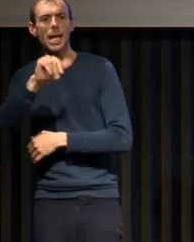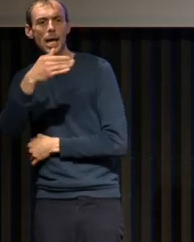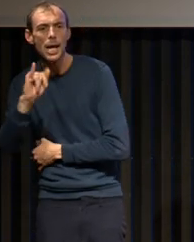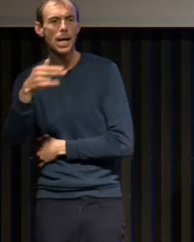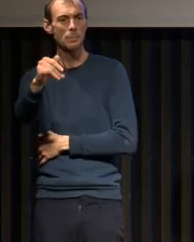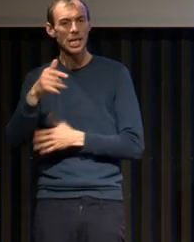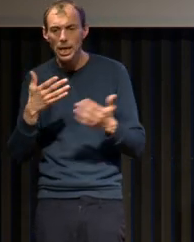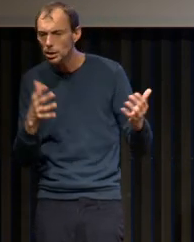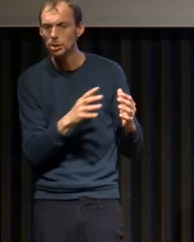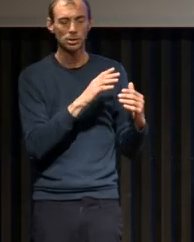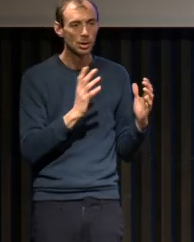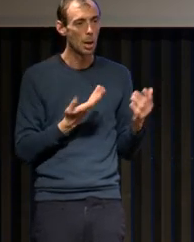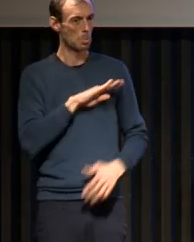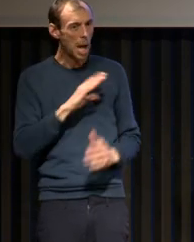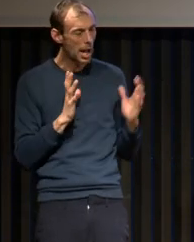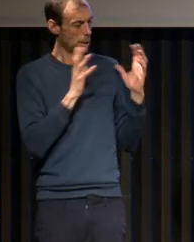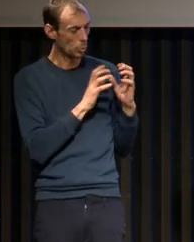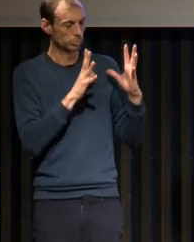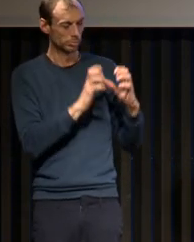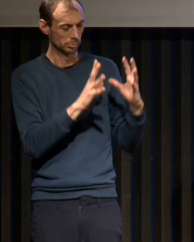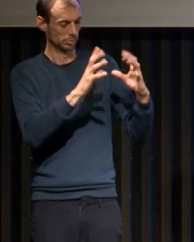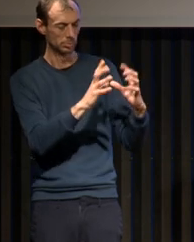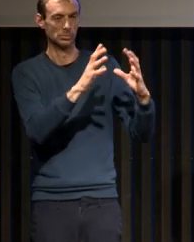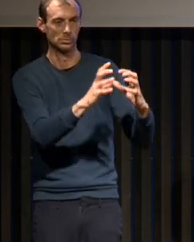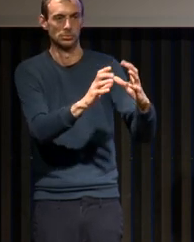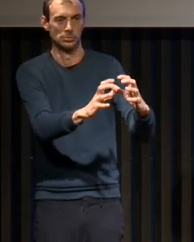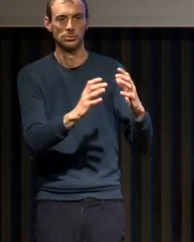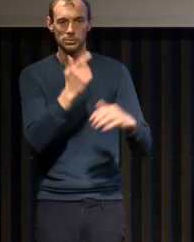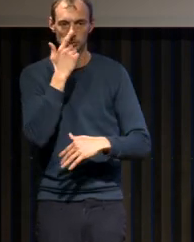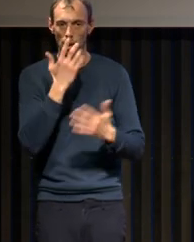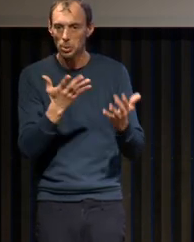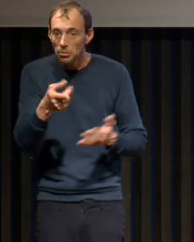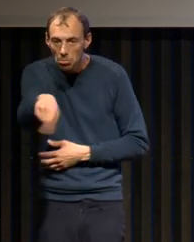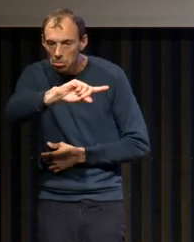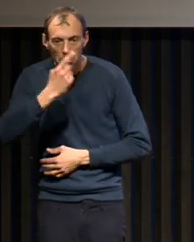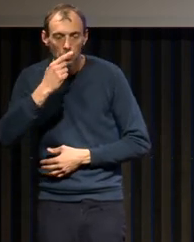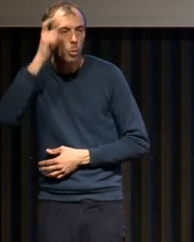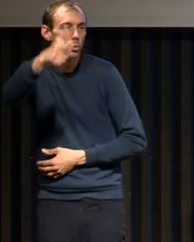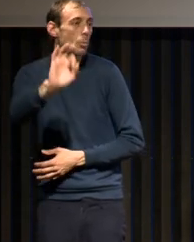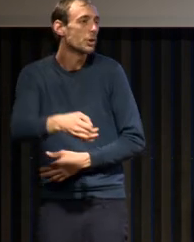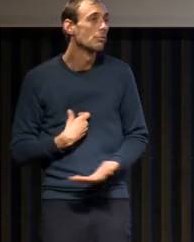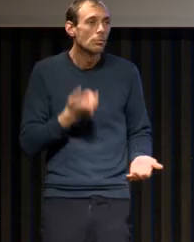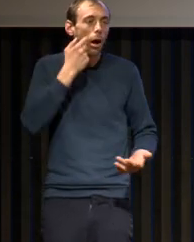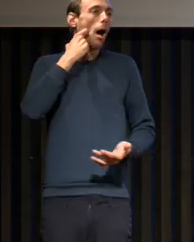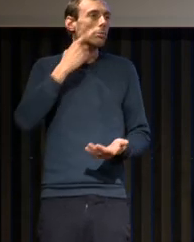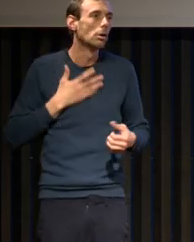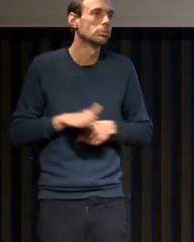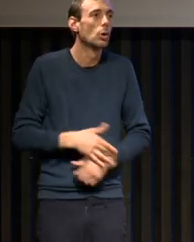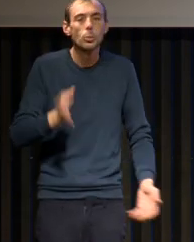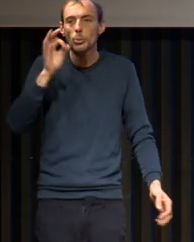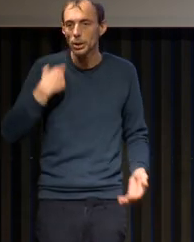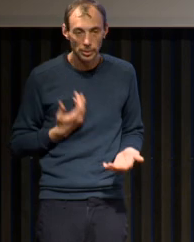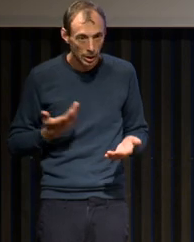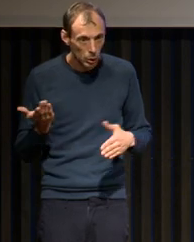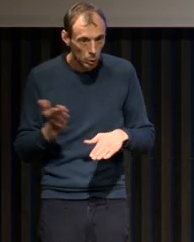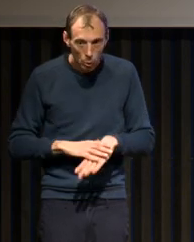aboutit à quelque chose qui semble évident, ça, que vous venez d'entendre, et qui est en fait l'aboutissement d'un parcours scientifique et